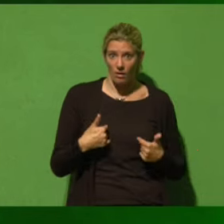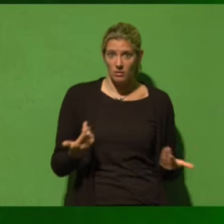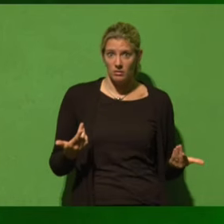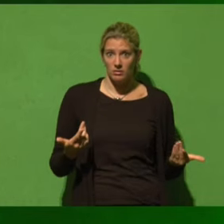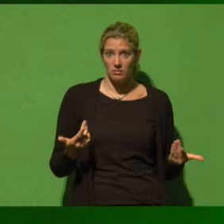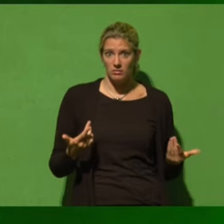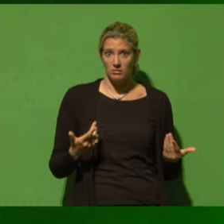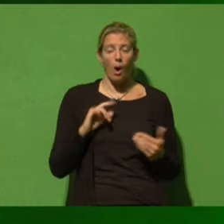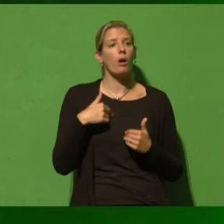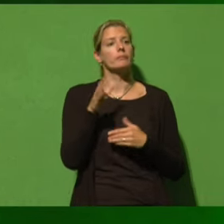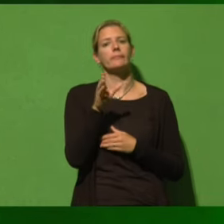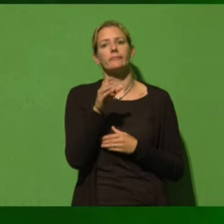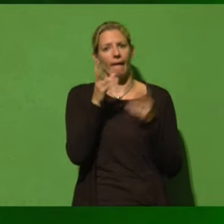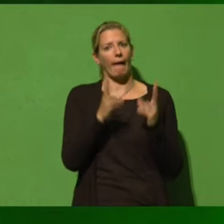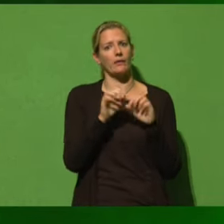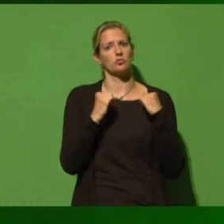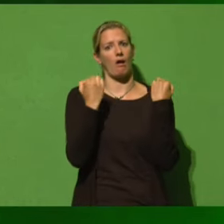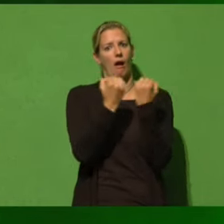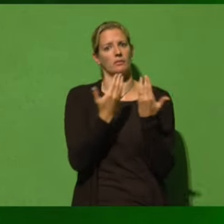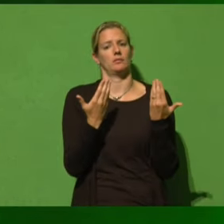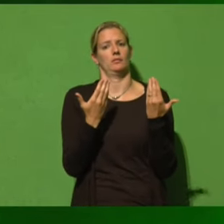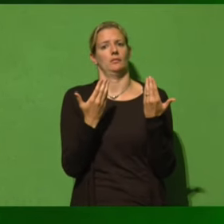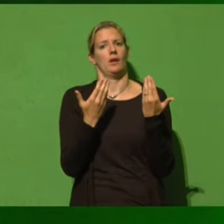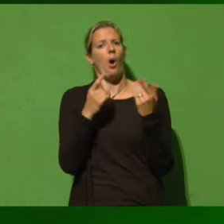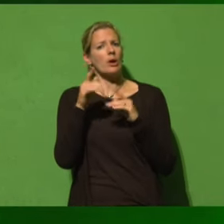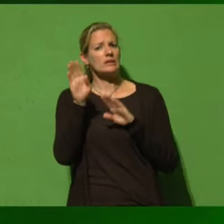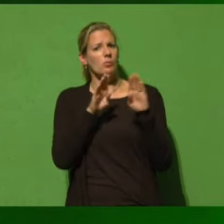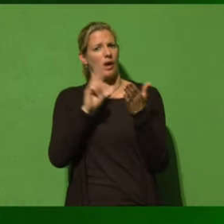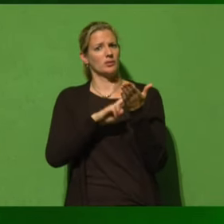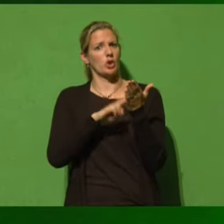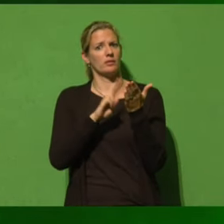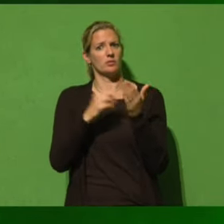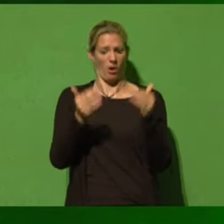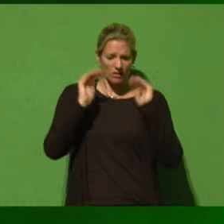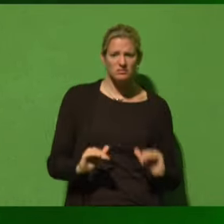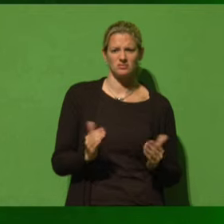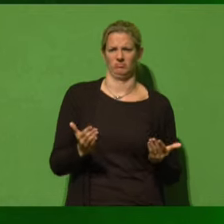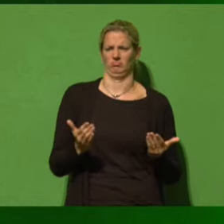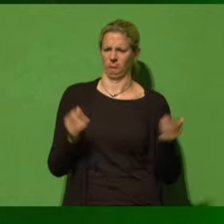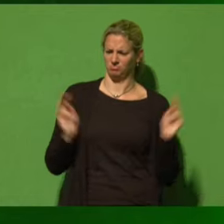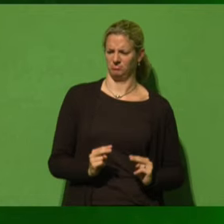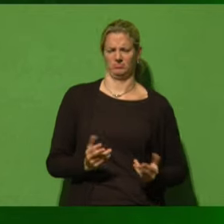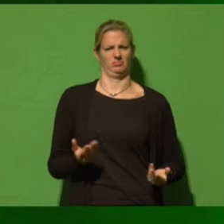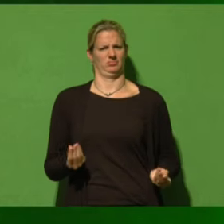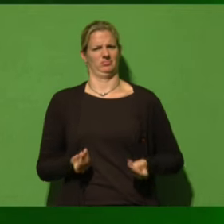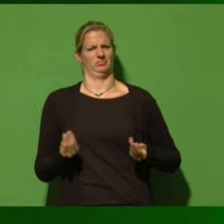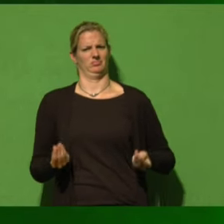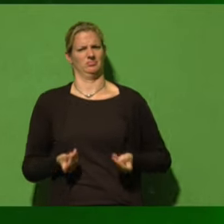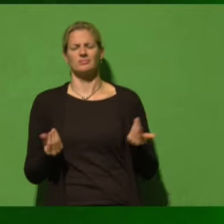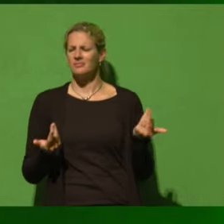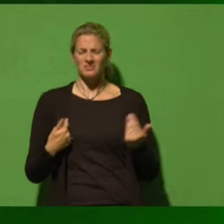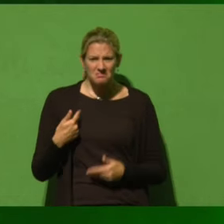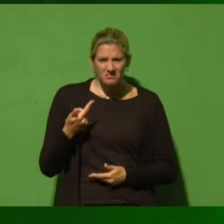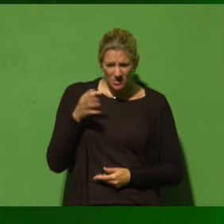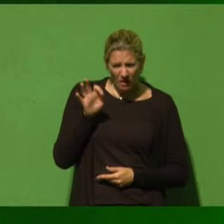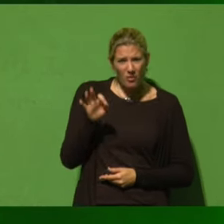Schiedsgerichte, soll der Rechtsstaat und auch bestimmte demokratische Standards eingeschränkt werden. Und was für mich auch die Frage ist, ist bei